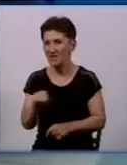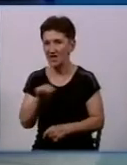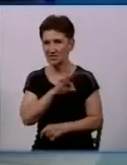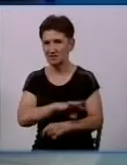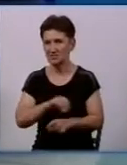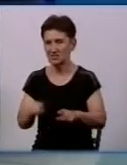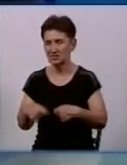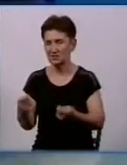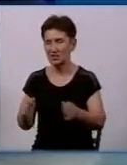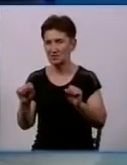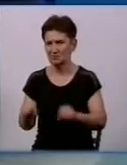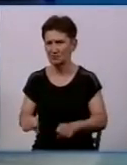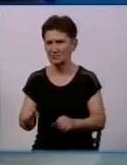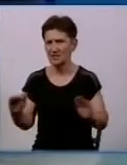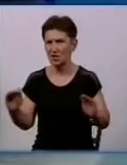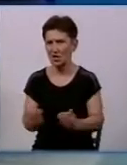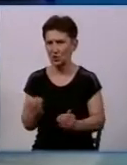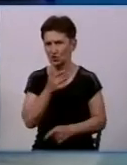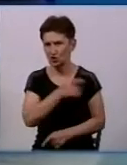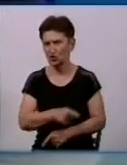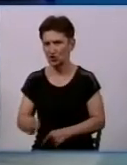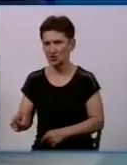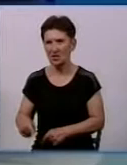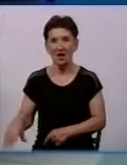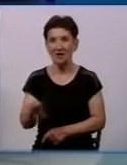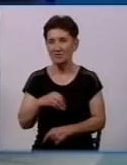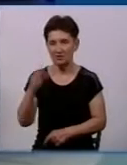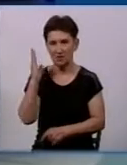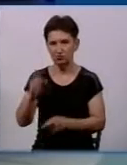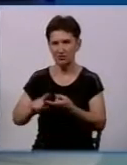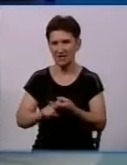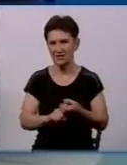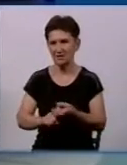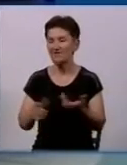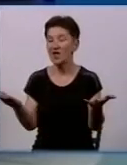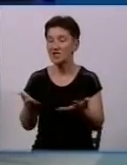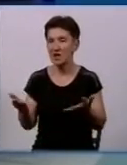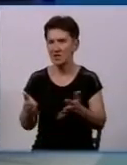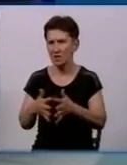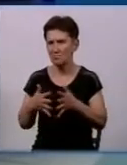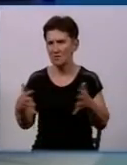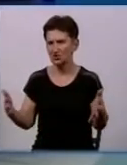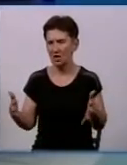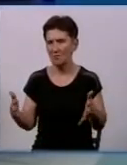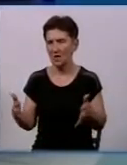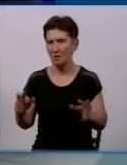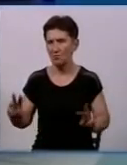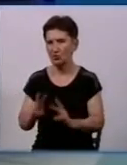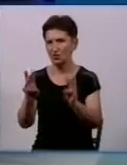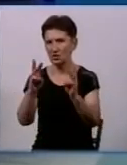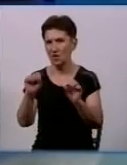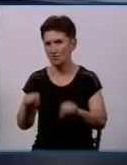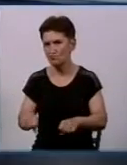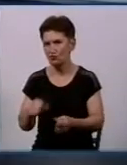можливість погасити її в найкоротший час. Все буде залежати від того, яких масштабів досягає пожежа. Пожежа може